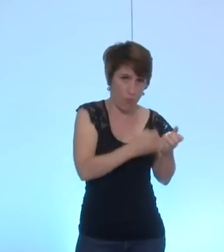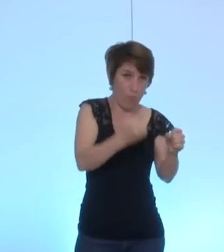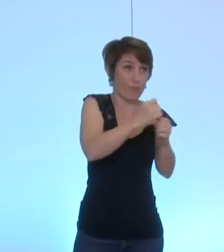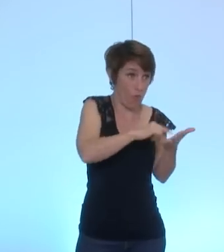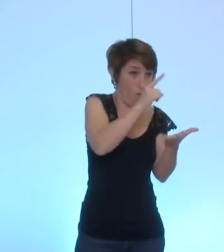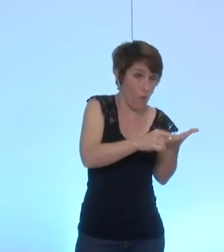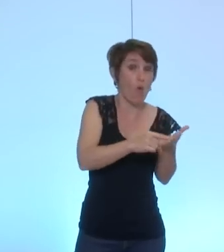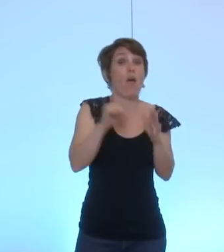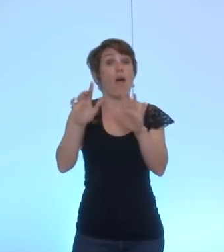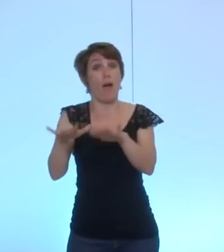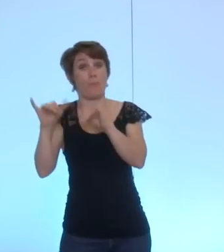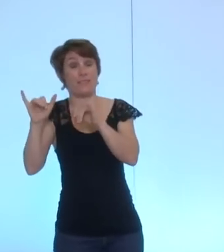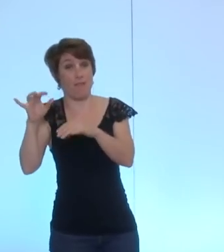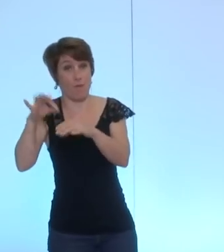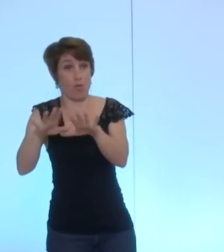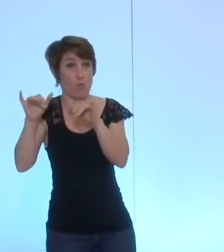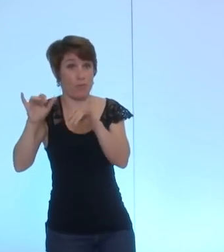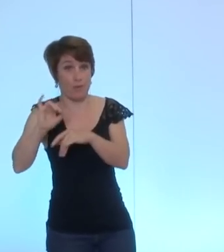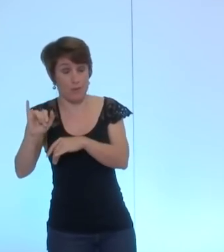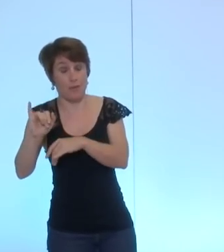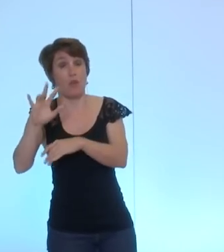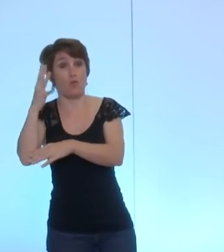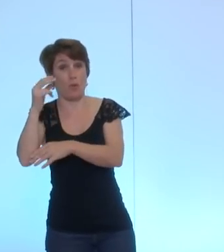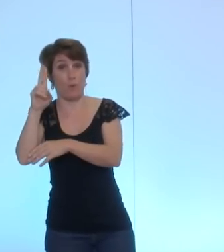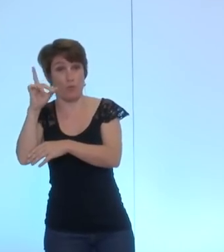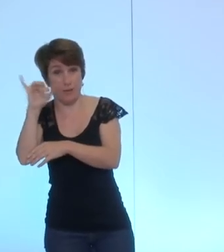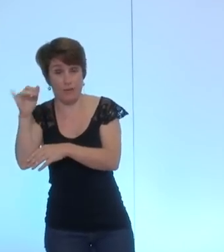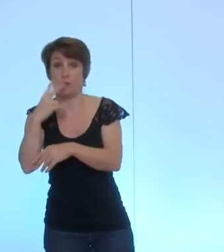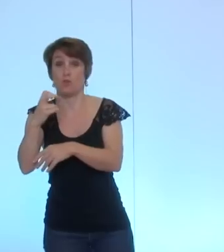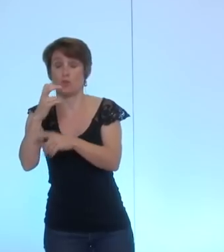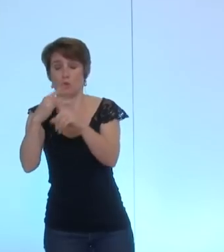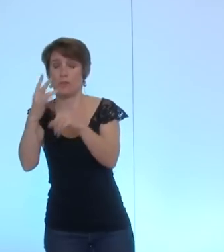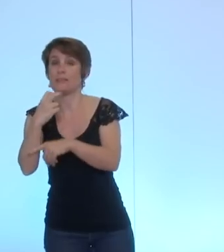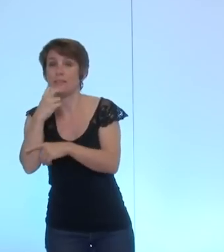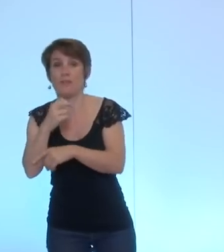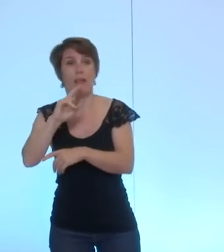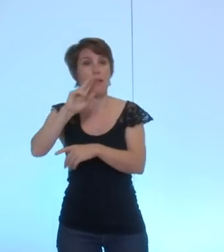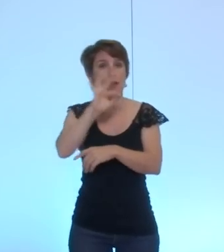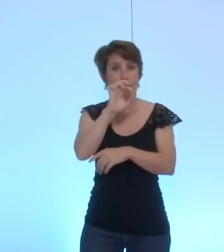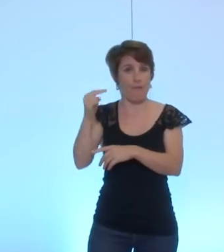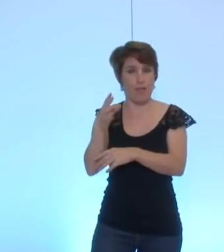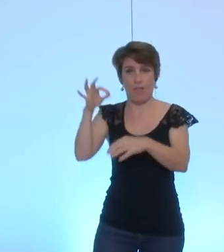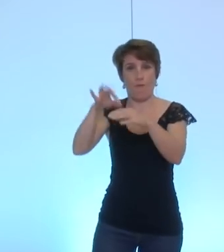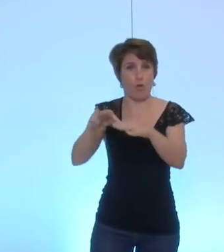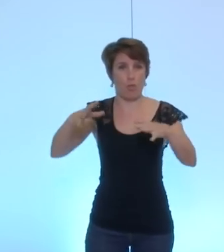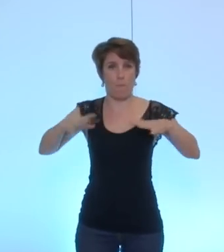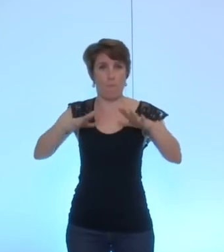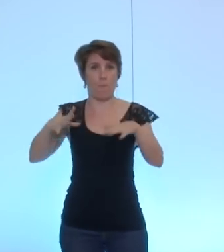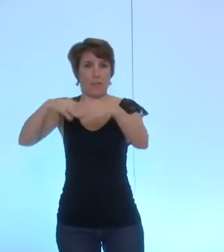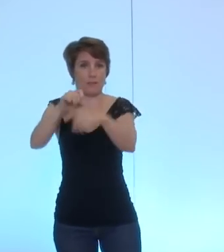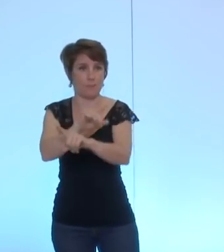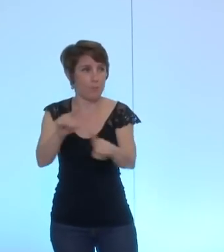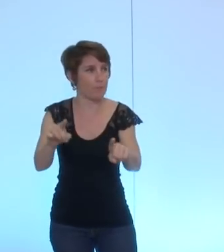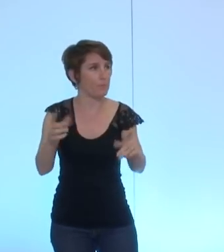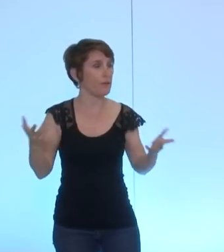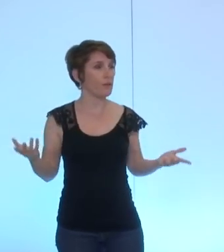le groupe UMP UDI société civile qui ne prend pas part au vote le fonds national cette délibération est donc adoptée